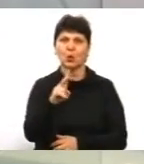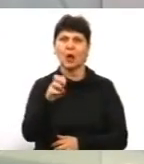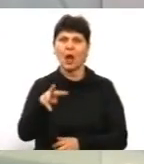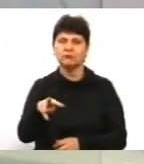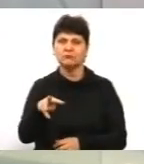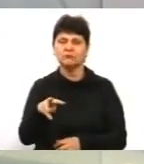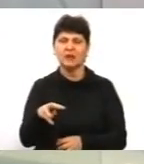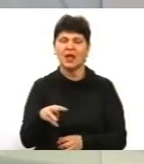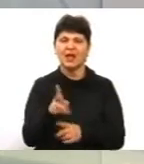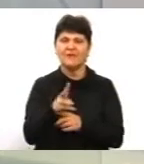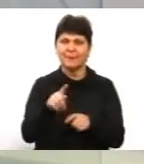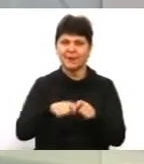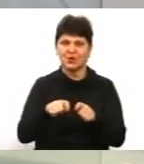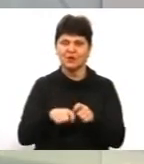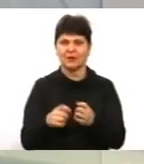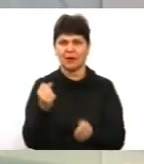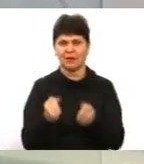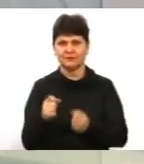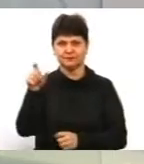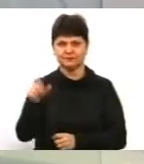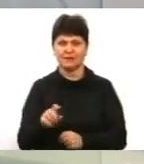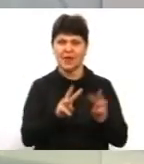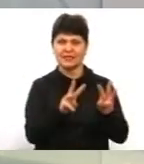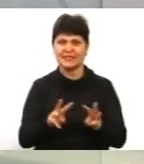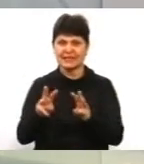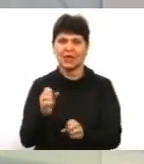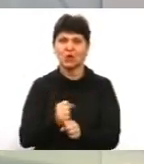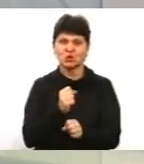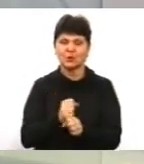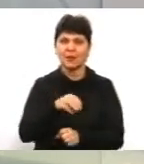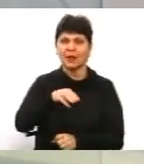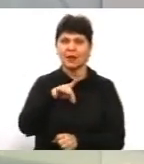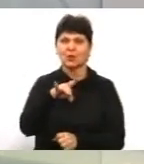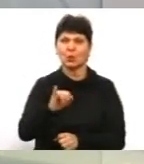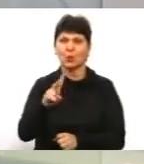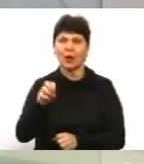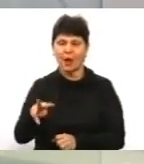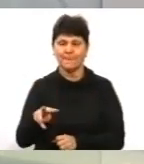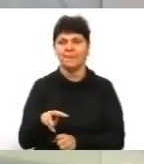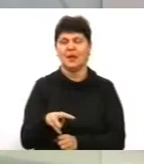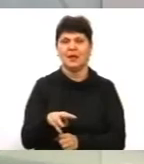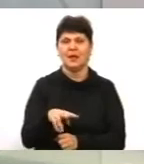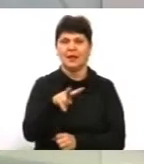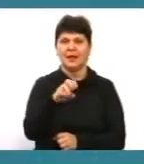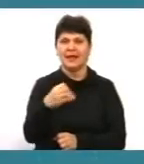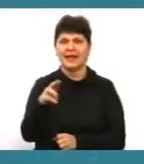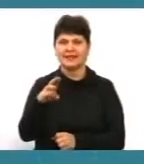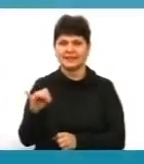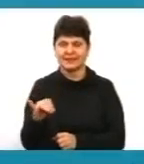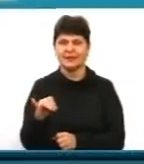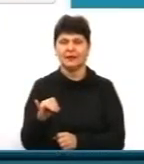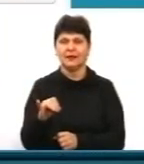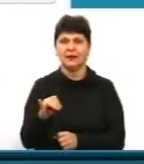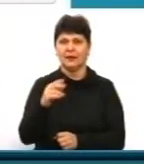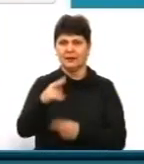автокерманичів. На сайті розробника «Трукам» компанії Laser Technology, ми демонструємо наступну інфографіку,